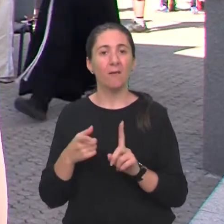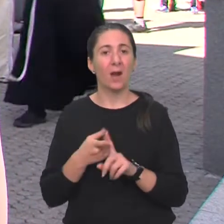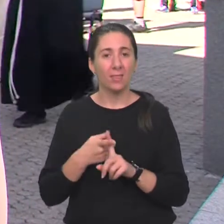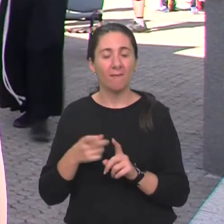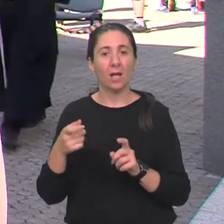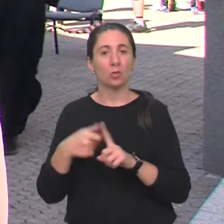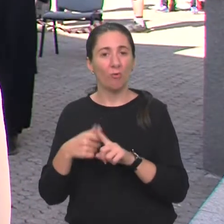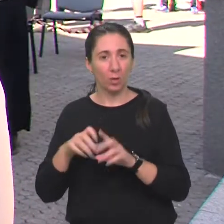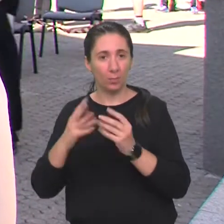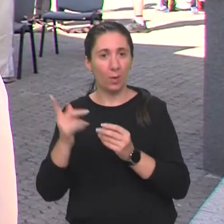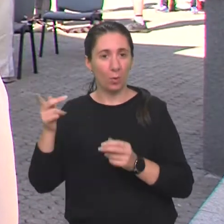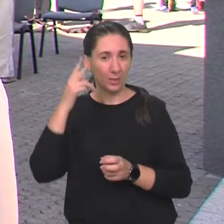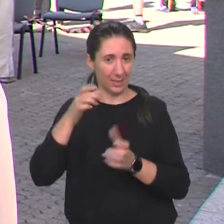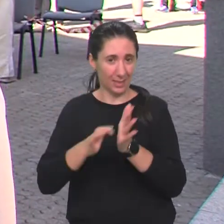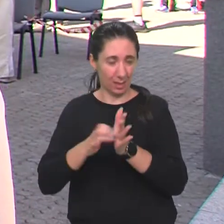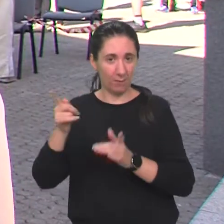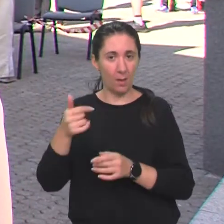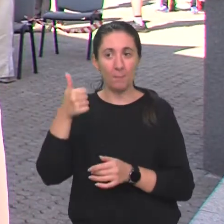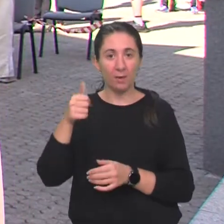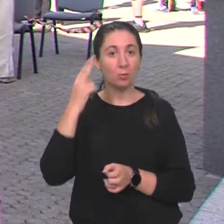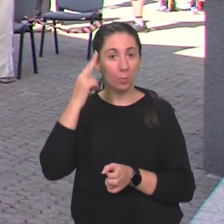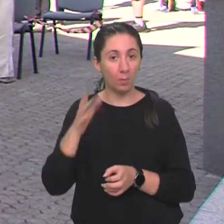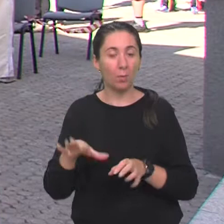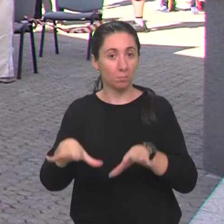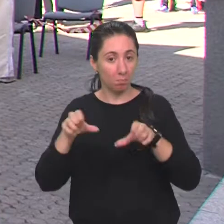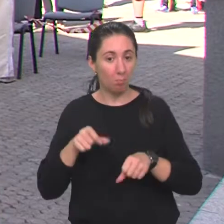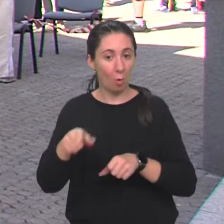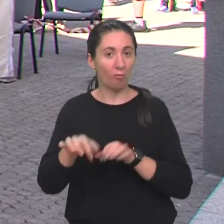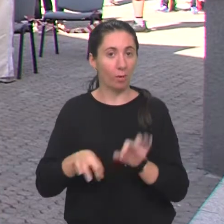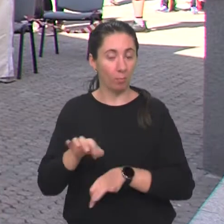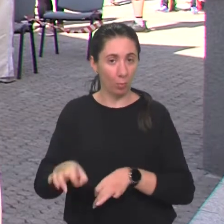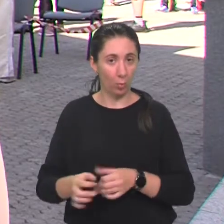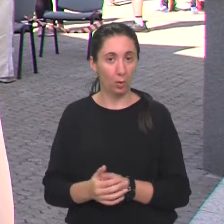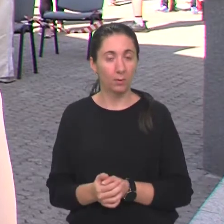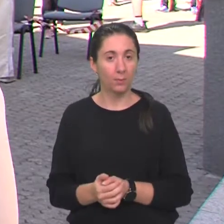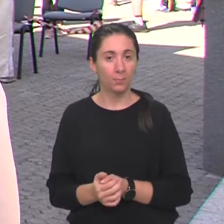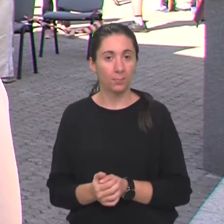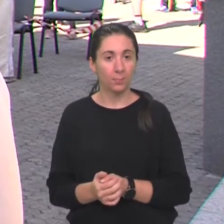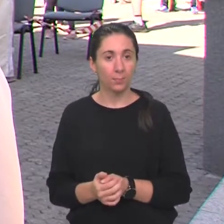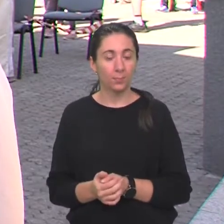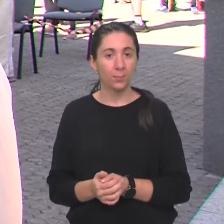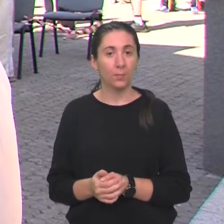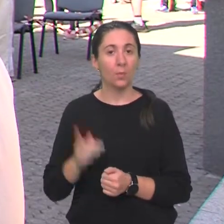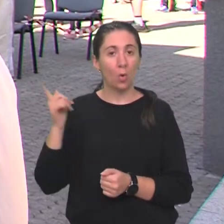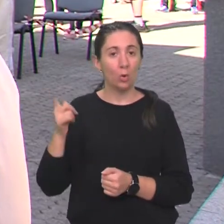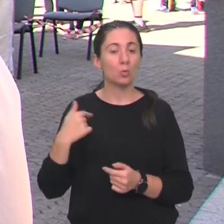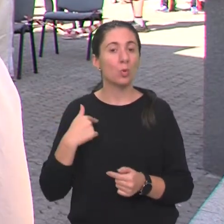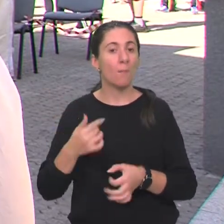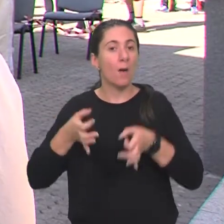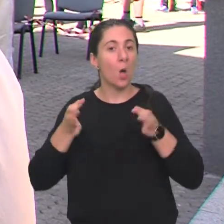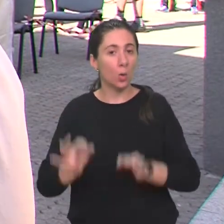koji su prvi prepoznali i prihvatili provedbu ovog projekta na način da su nam